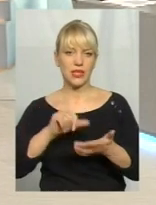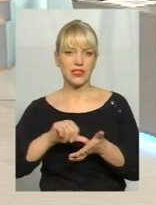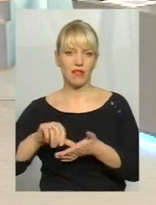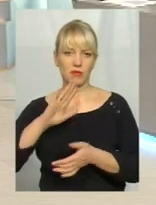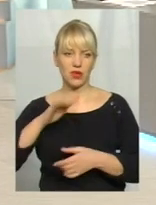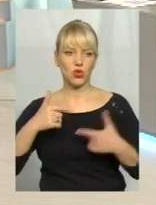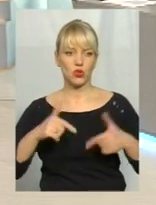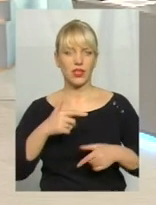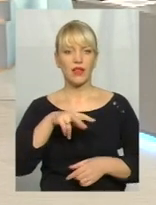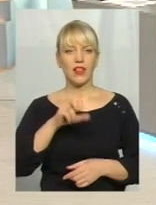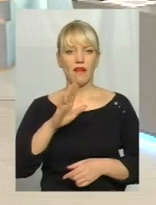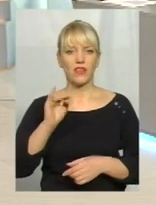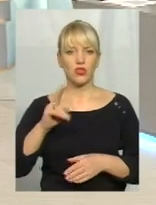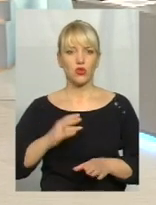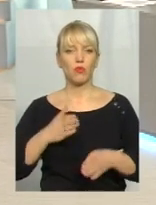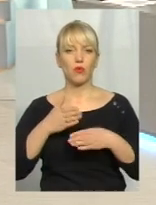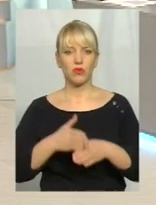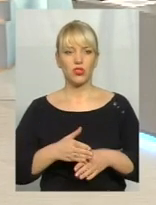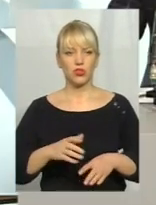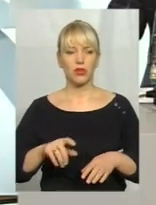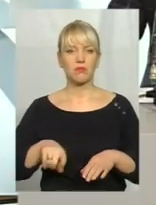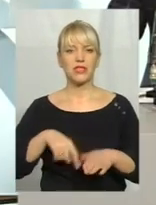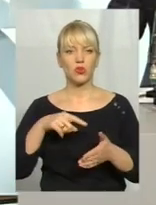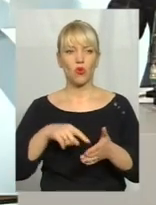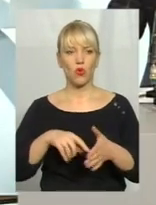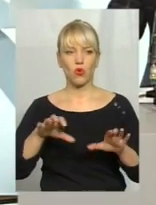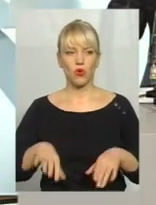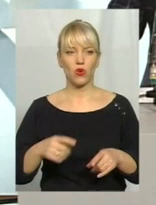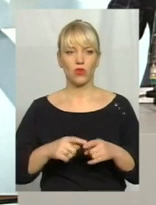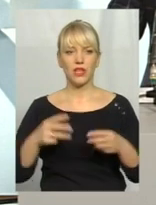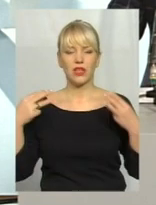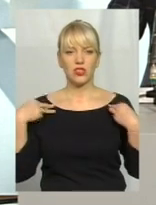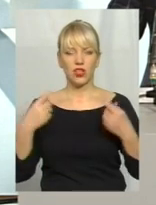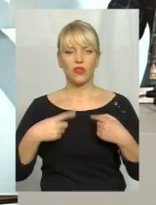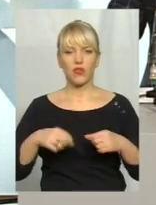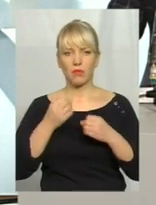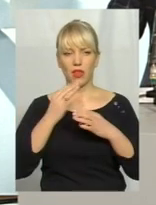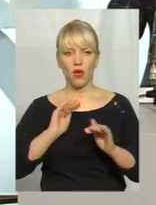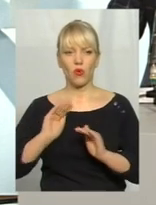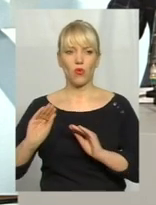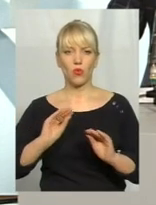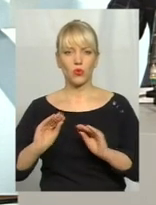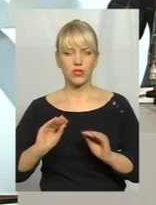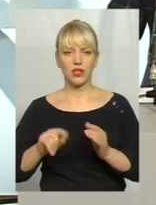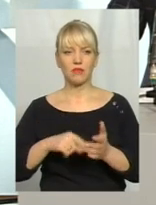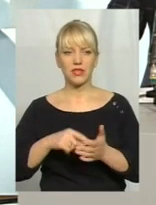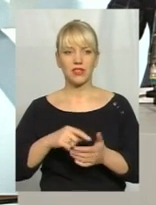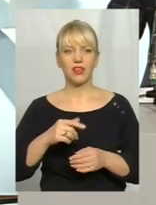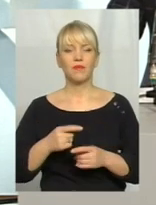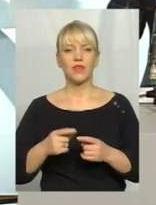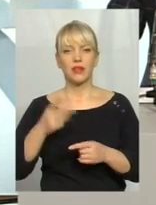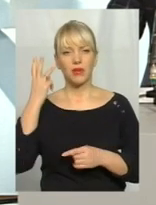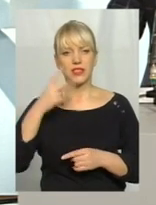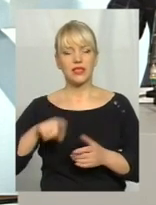Це Микола Ваврищук, помічник міського голови Хмельницького, та Тетяна Цип, начальник відділу з благоустрою міста управління житлово-коммунального господарства Хмельницької